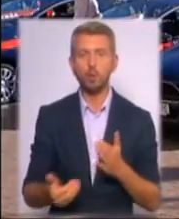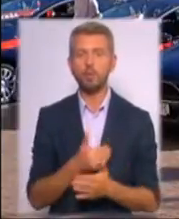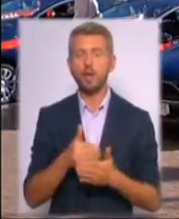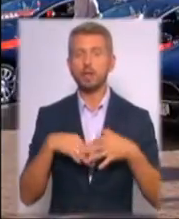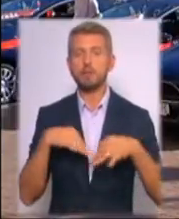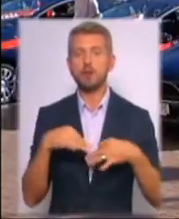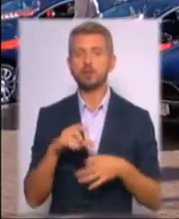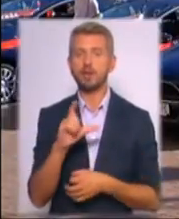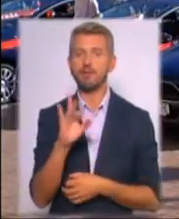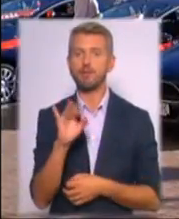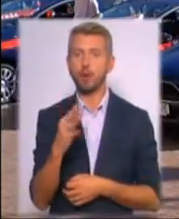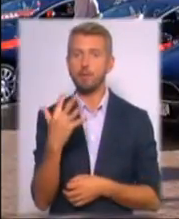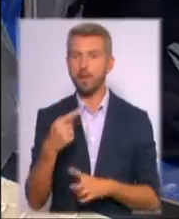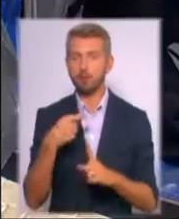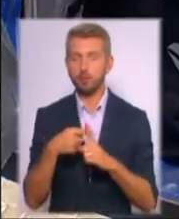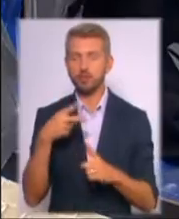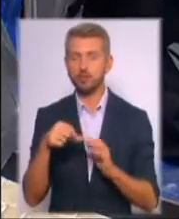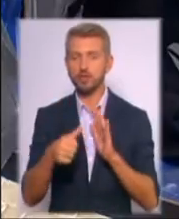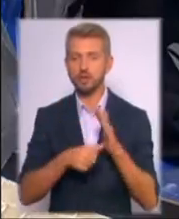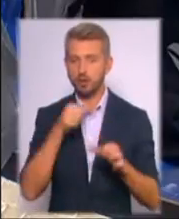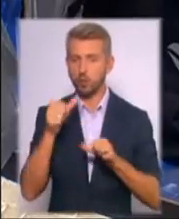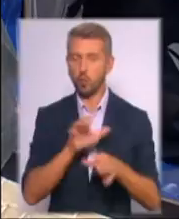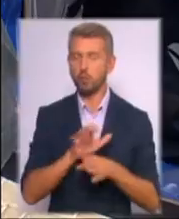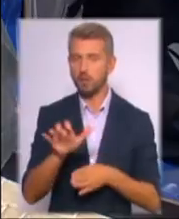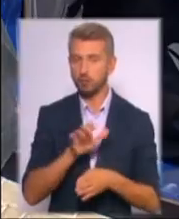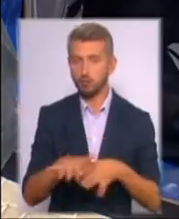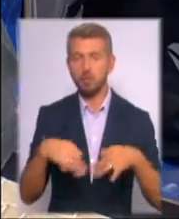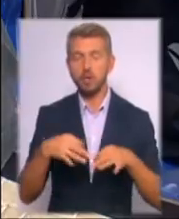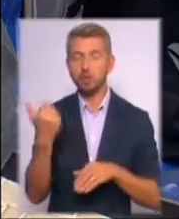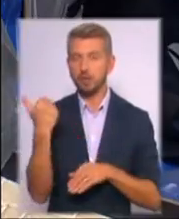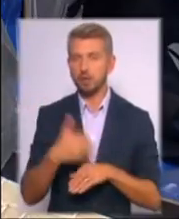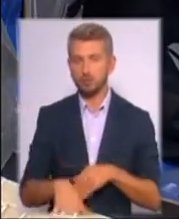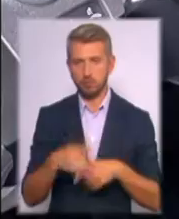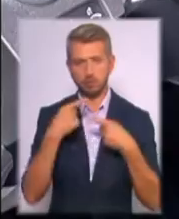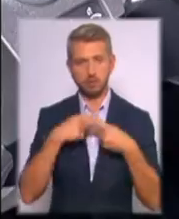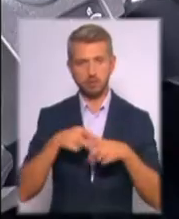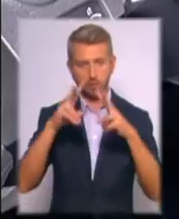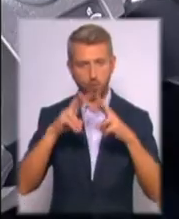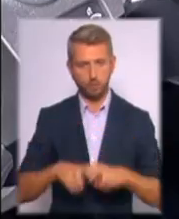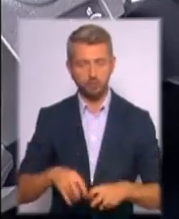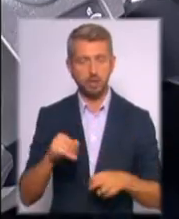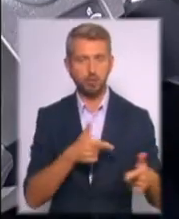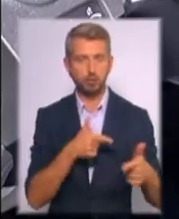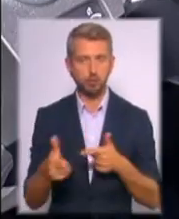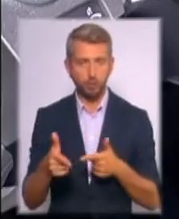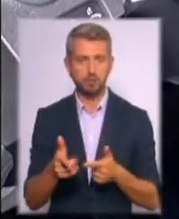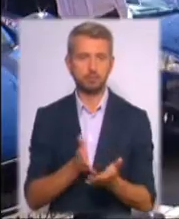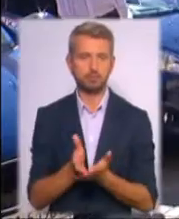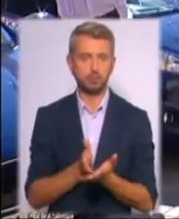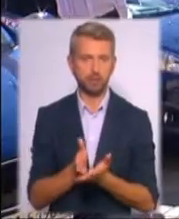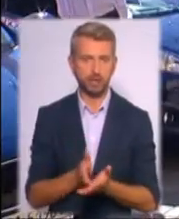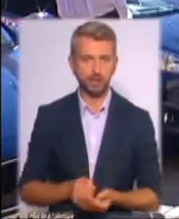Фієс» та «Євро 5 плюс» 2016 року випуску. Машини вже пройшли необхідне технічне обстеження та готові донесення служби.